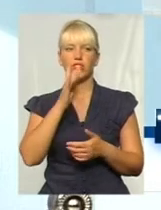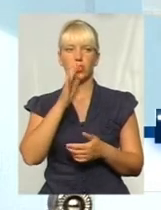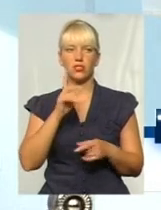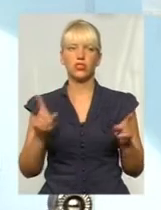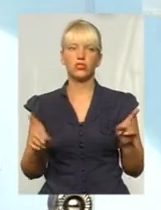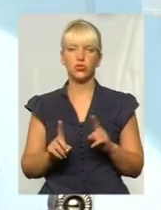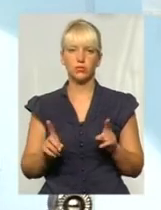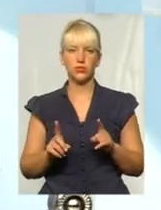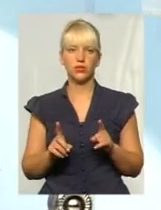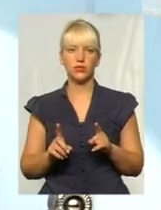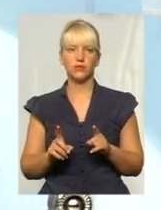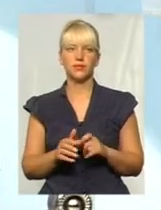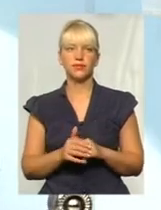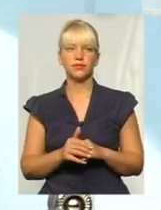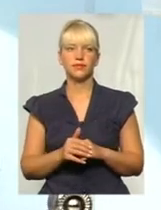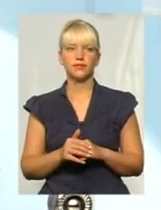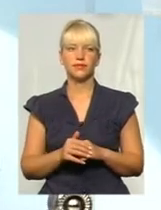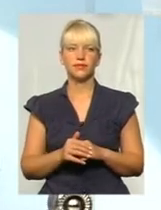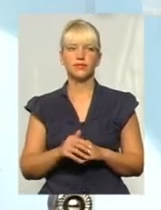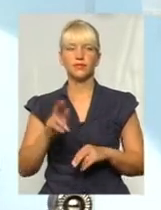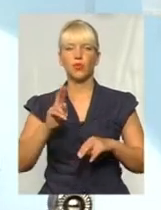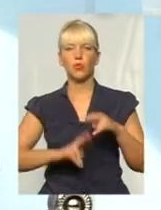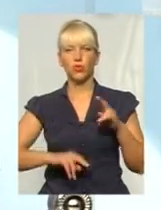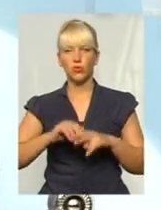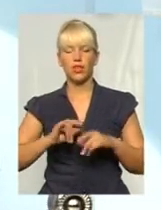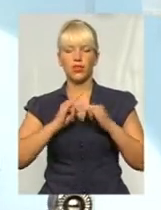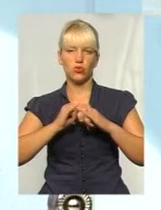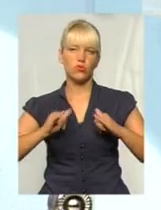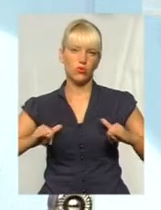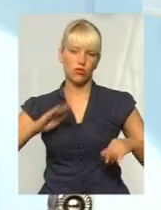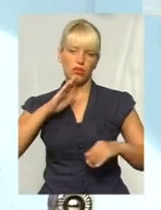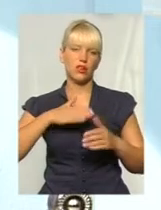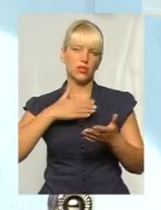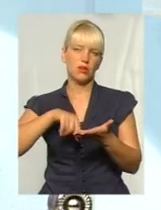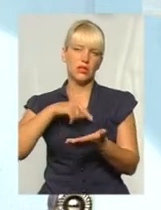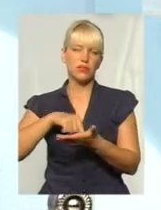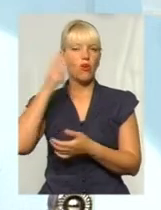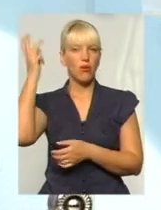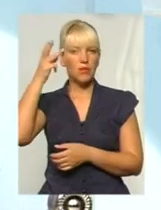будувати, розбудовувати наш Хмельницький, наше місто.